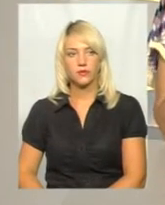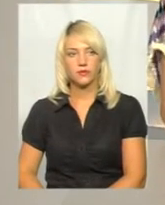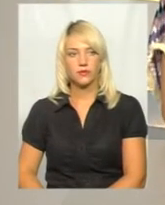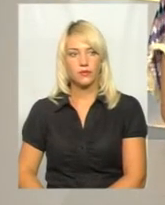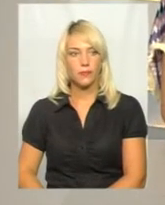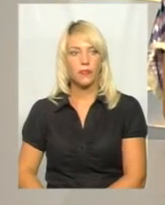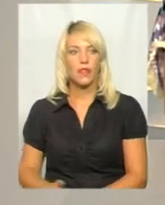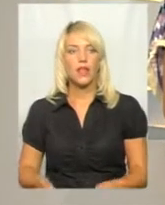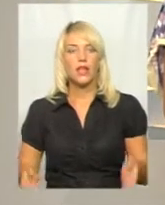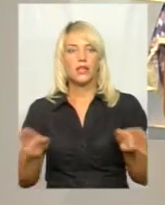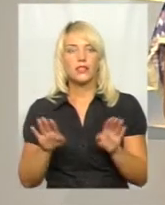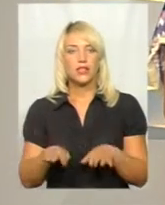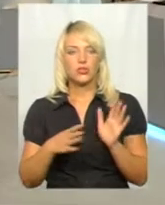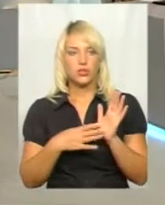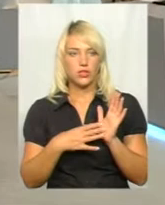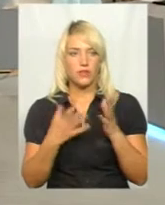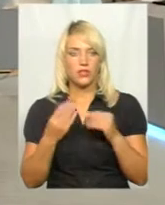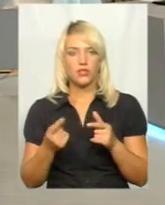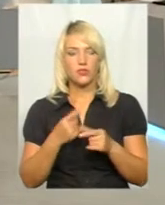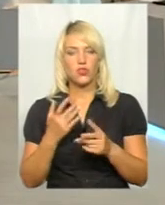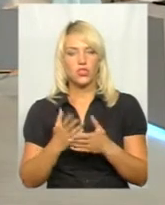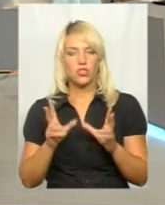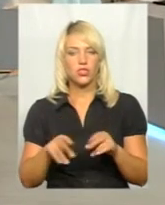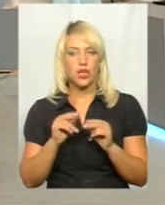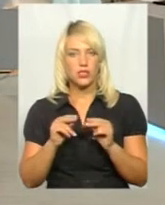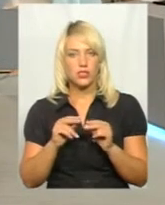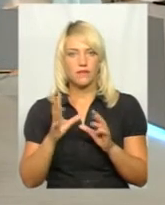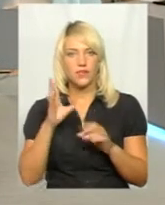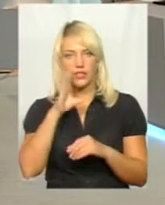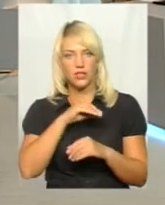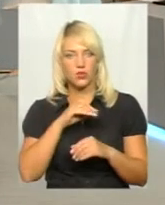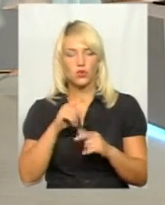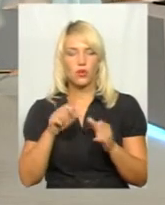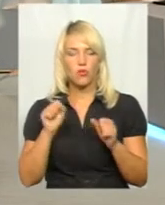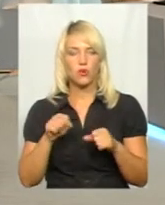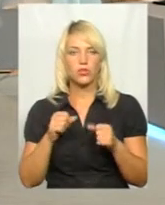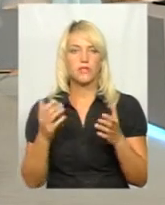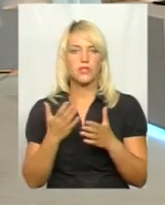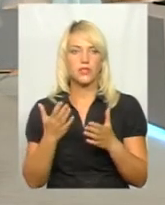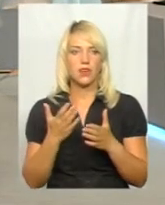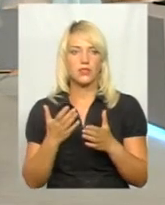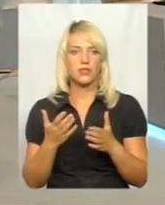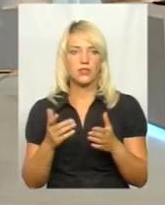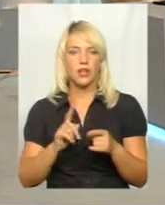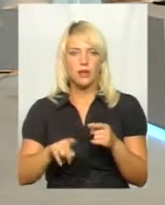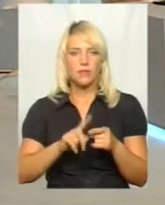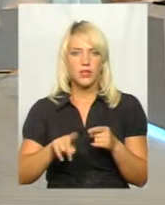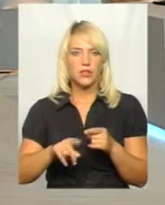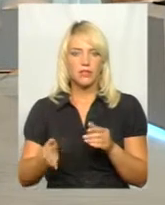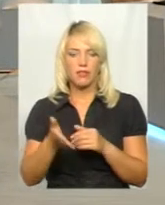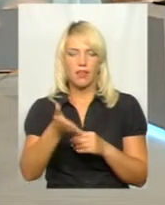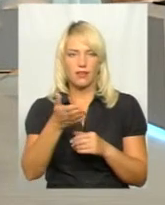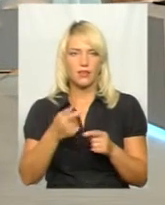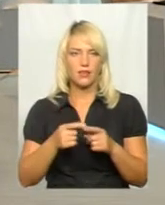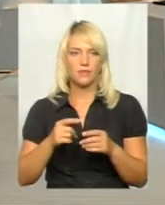Залишилось, власне, 9 днів. Чи є шанси встигнути і можливості якось підігнати підрядника? Ви знаєте, я так